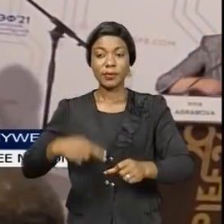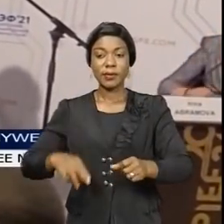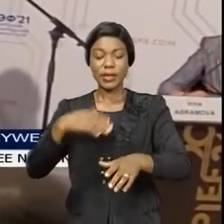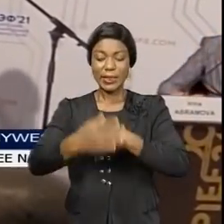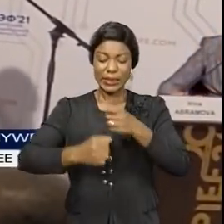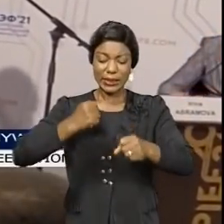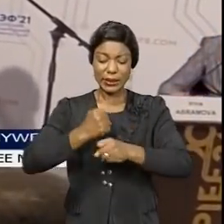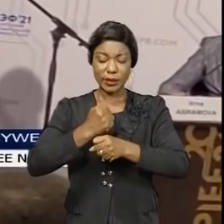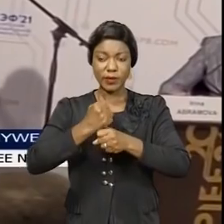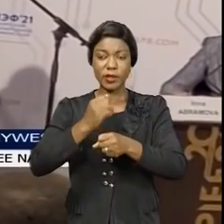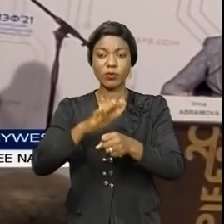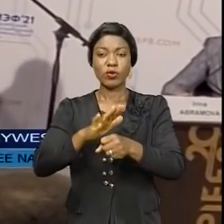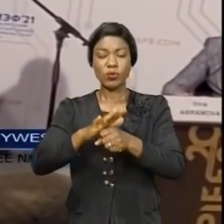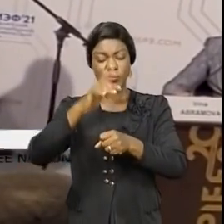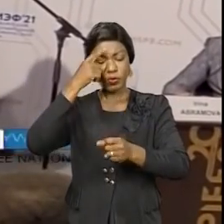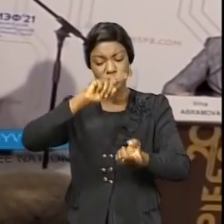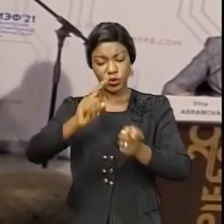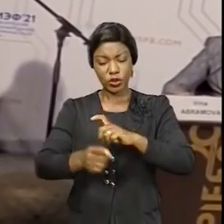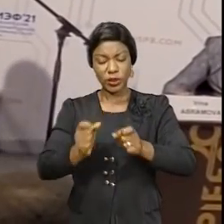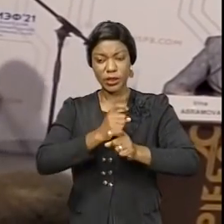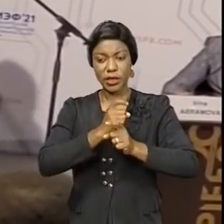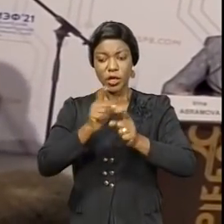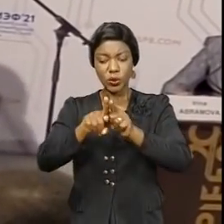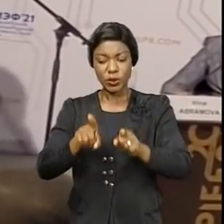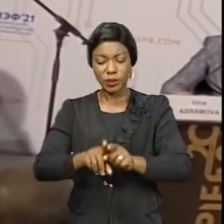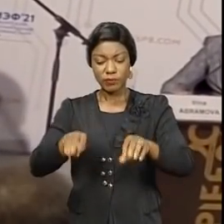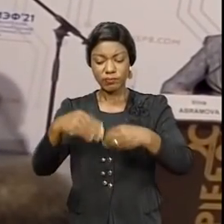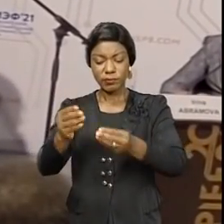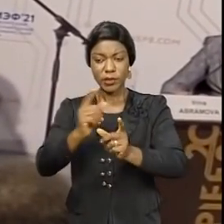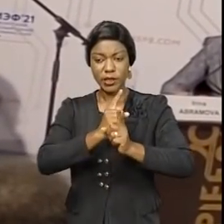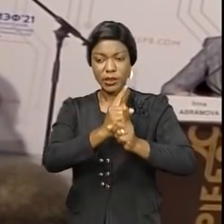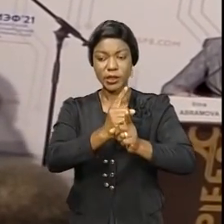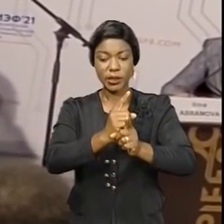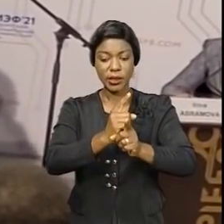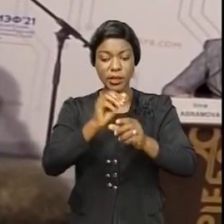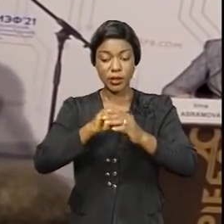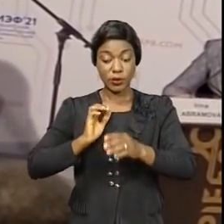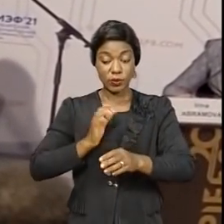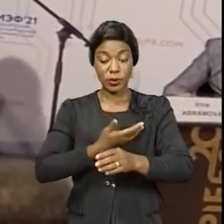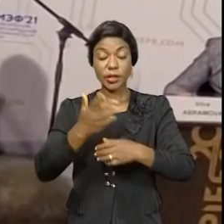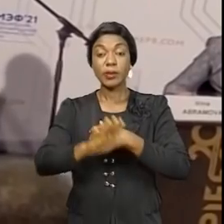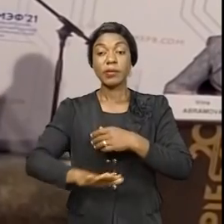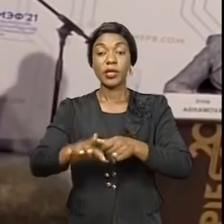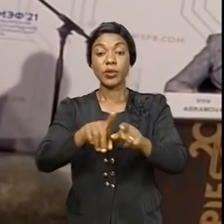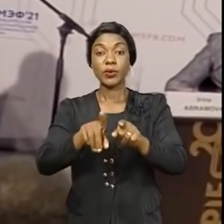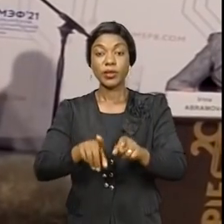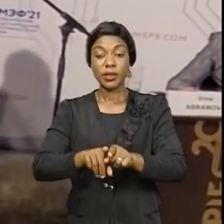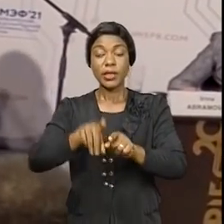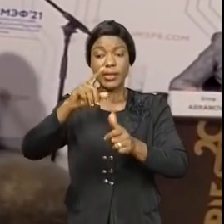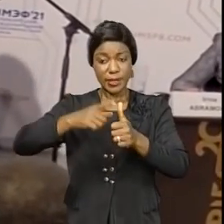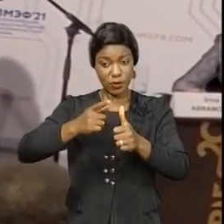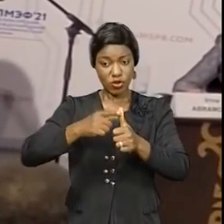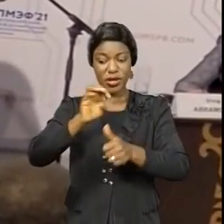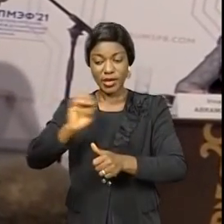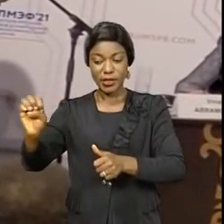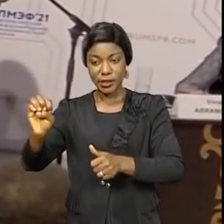pour améliorer la sécurité au sein de notre pays, notamment à l'Est, si nous avons